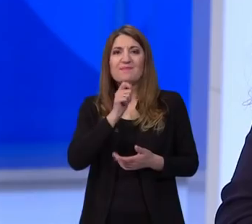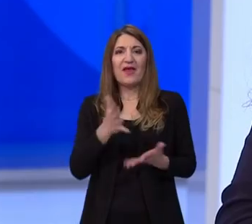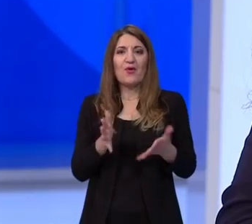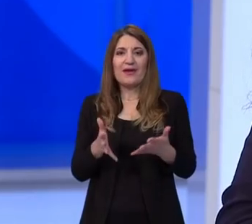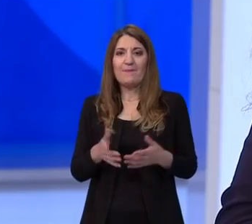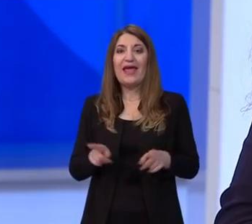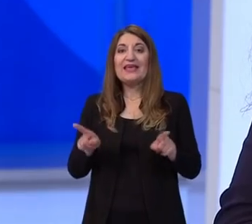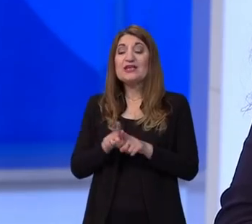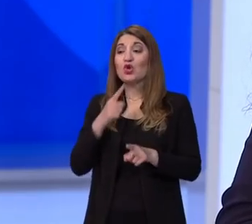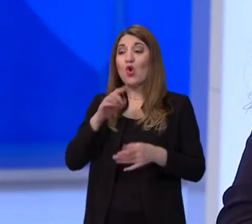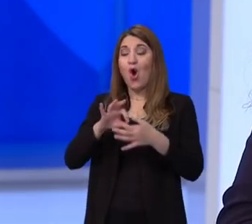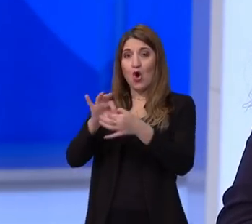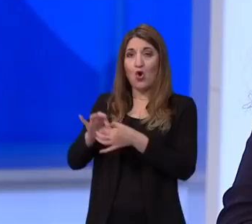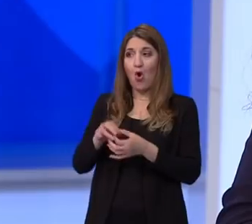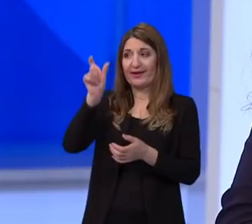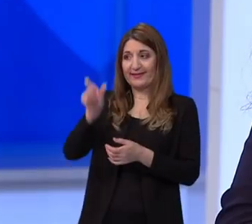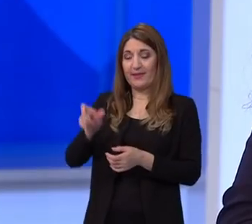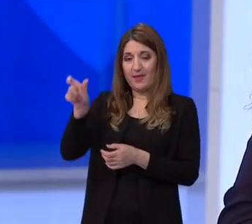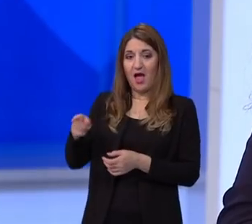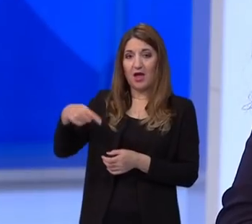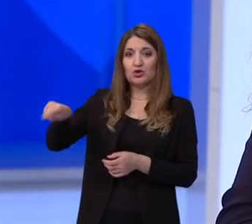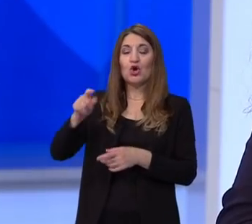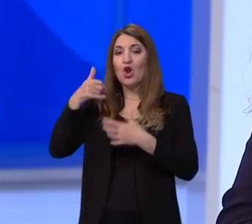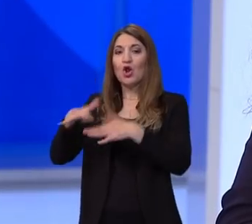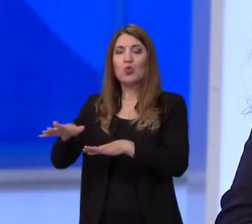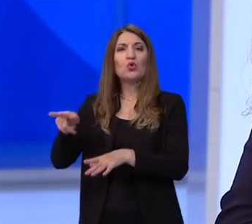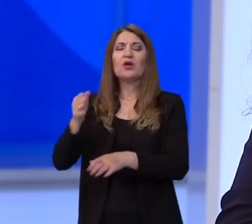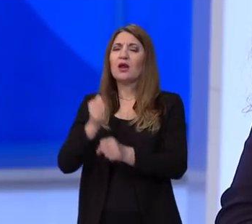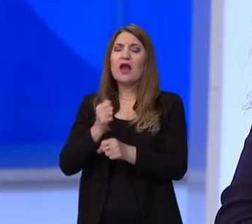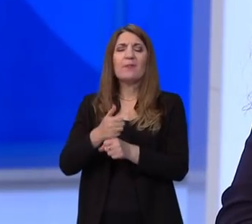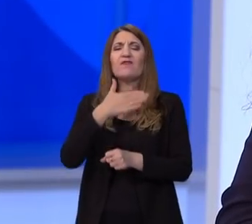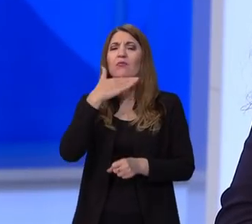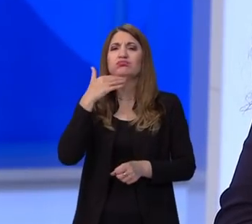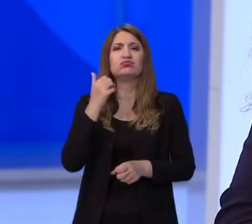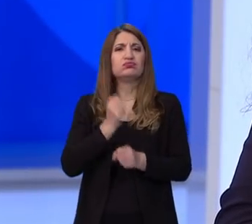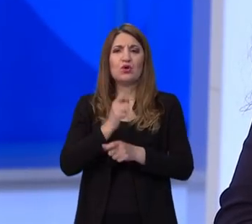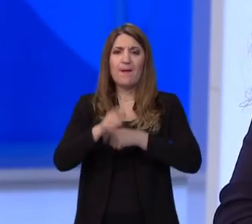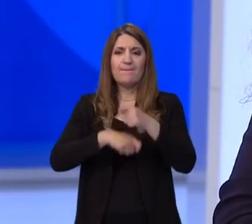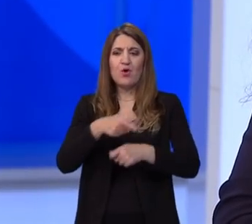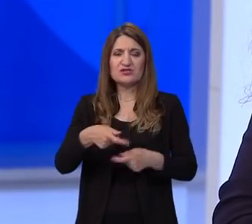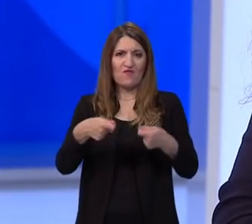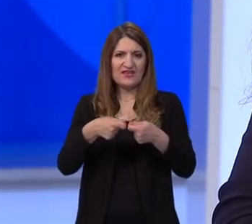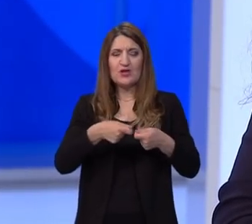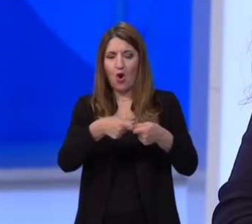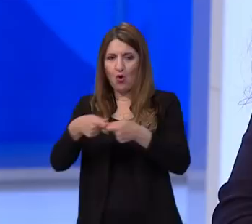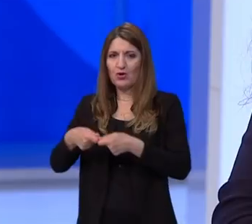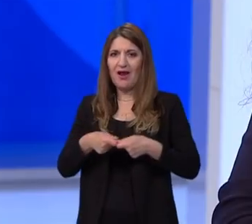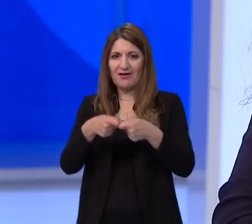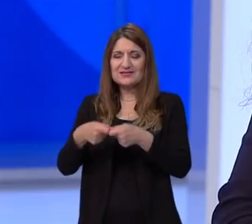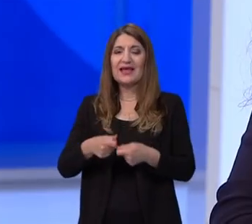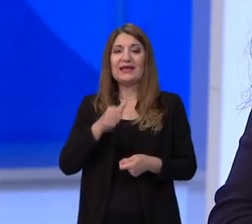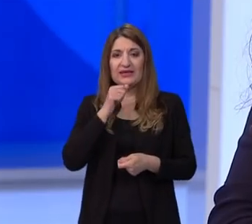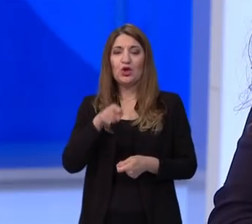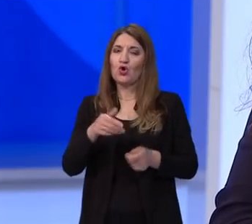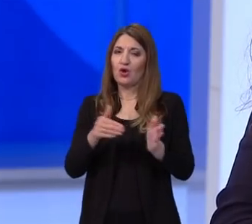Isto tako, ispitni koordinatori su ljudi koji doista naprave ogroman posao kod organizacije i mislim da